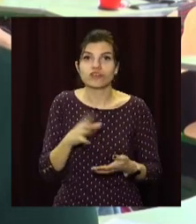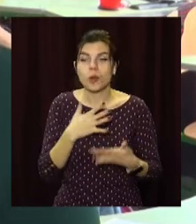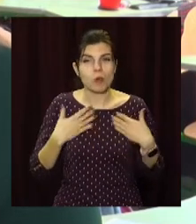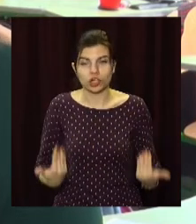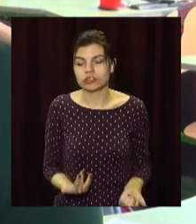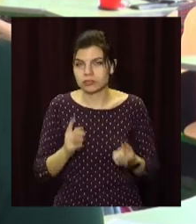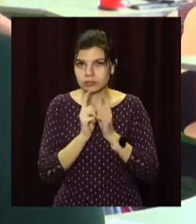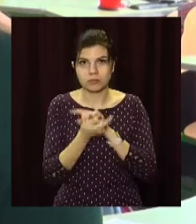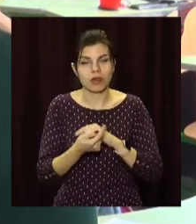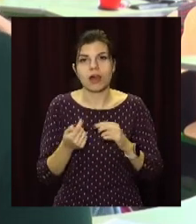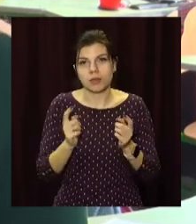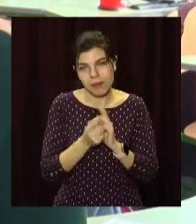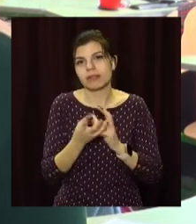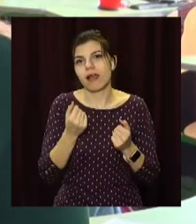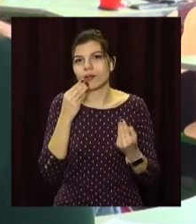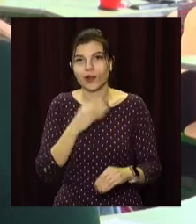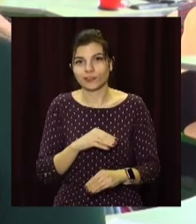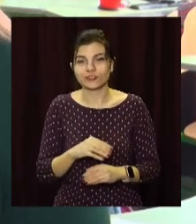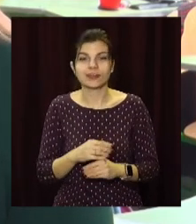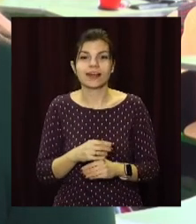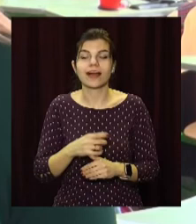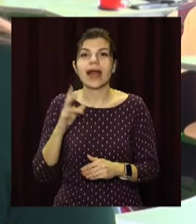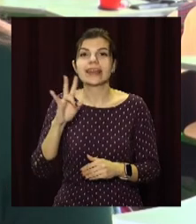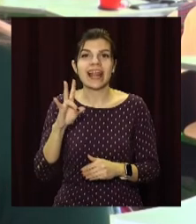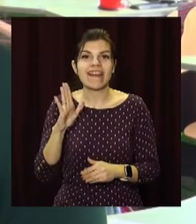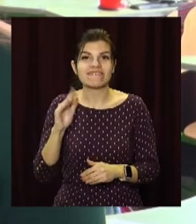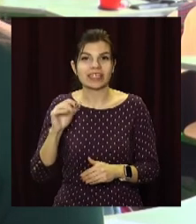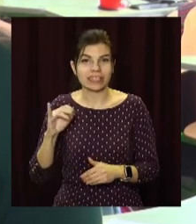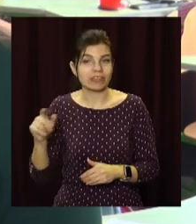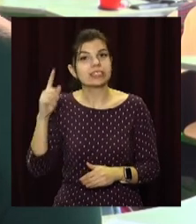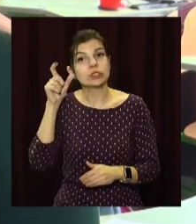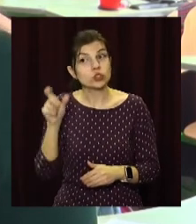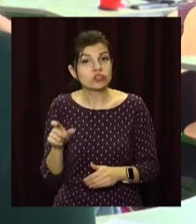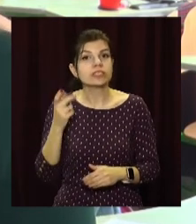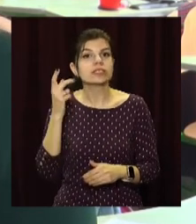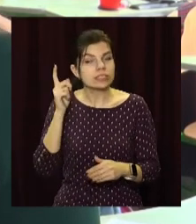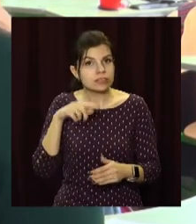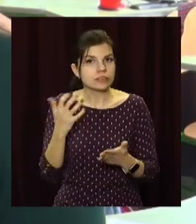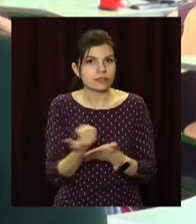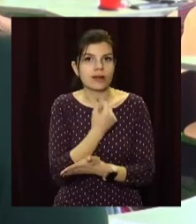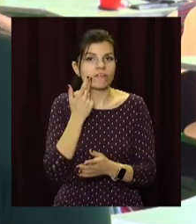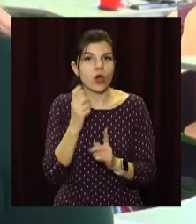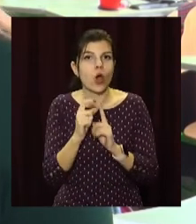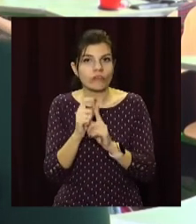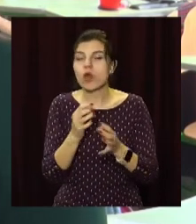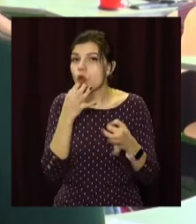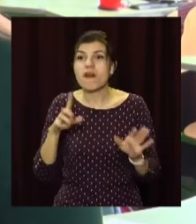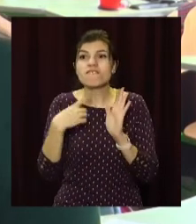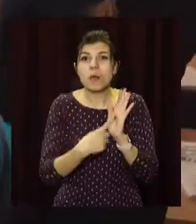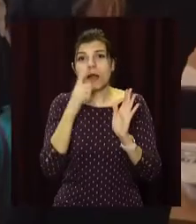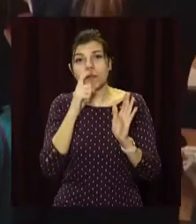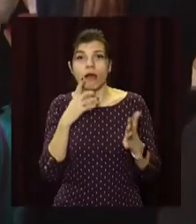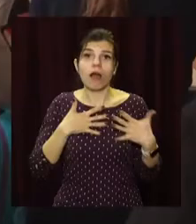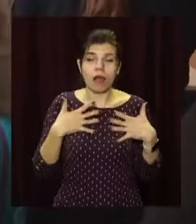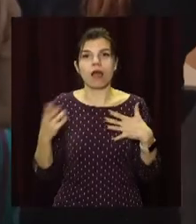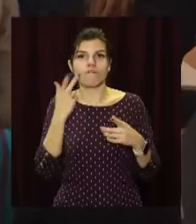змінилося, змінилося найкраще. Наталія Васильівна людина, яка знайде завжди відповідь на будь-яке питання.